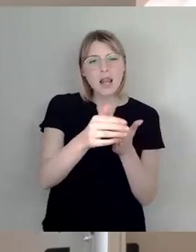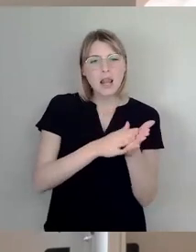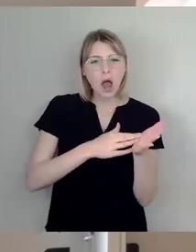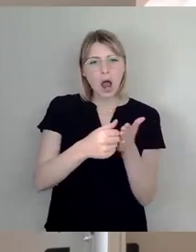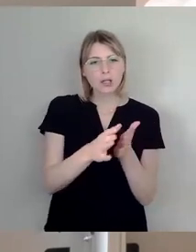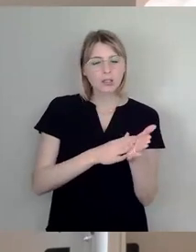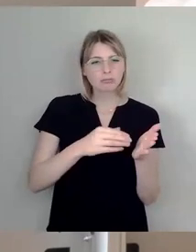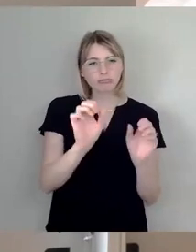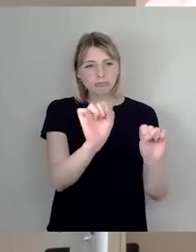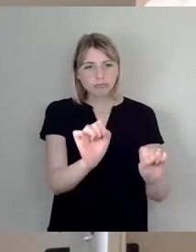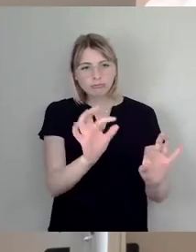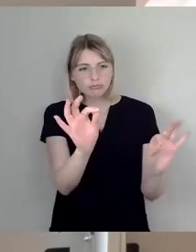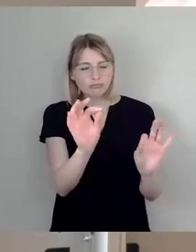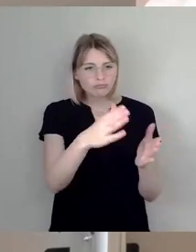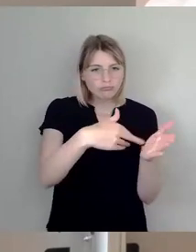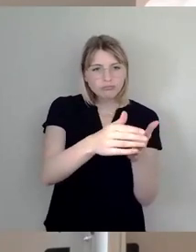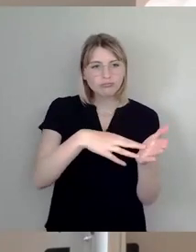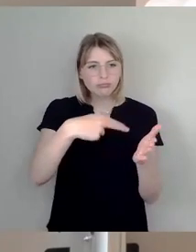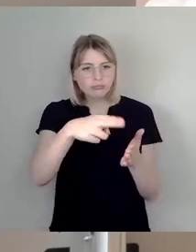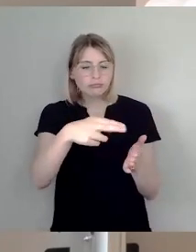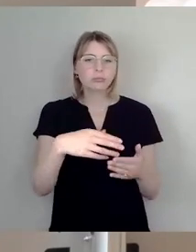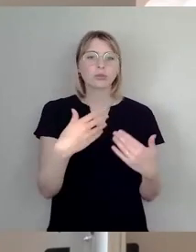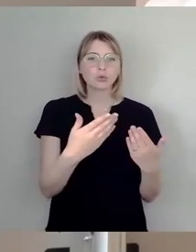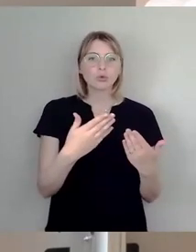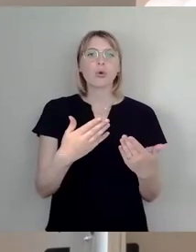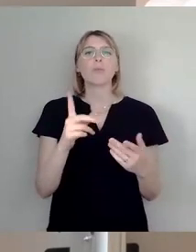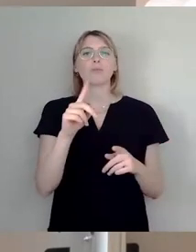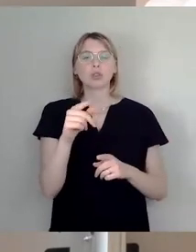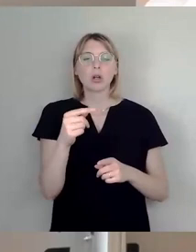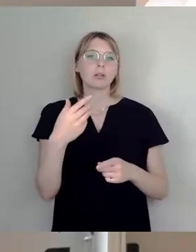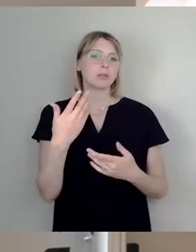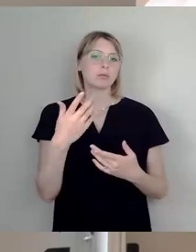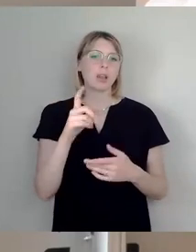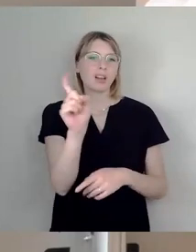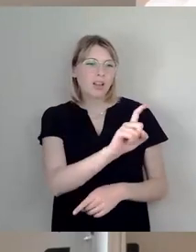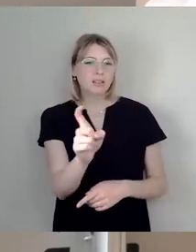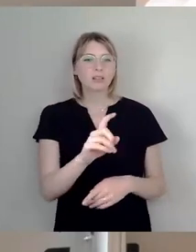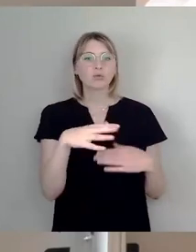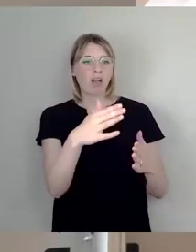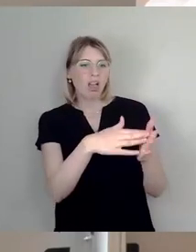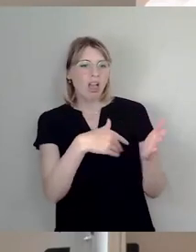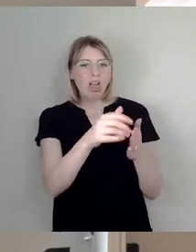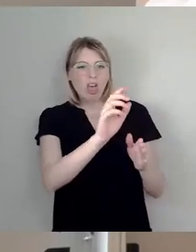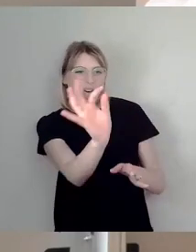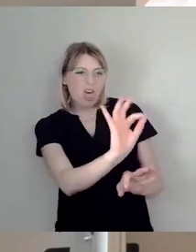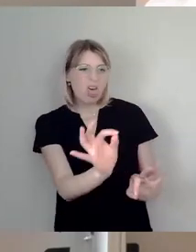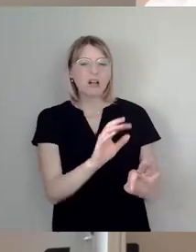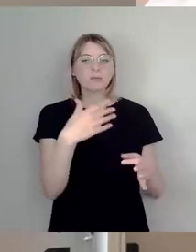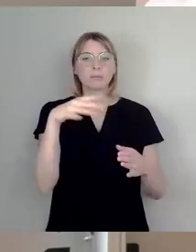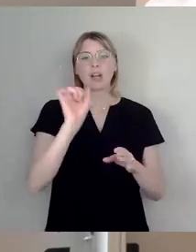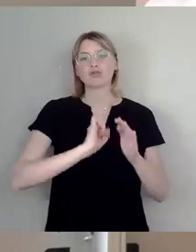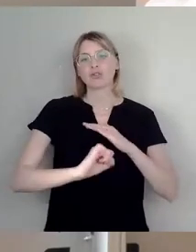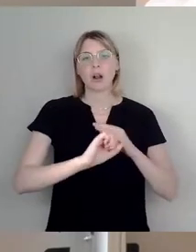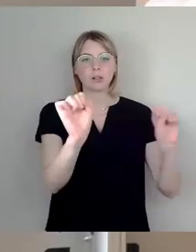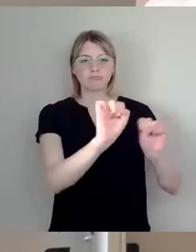Beklebungen und Beschwierungen einfach schneller abgemacht werden können. Und, meine Damen und Herren, es ist